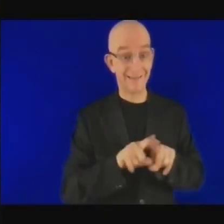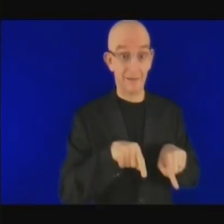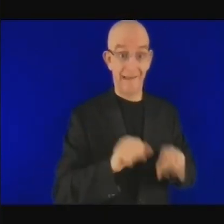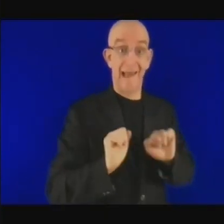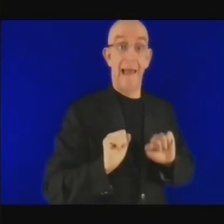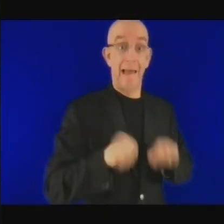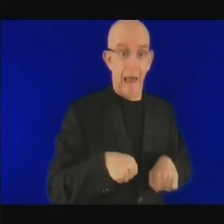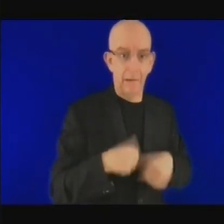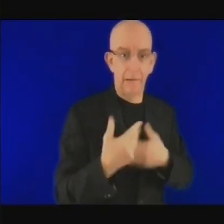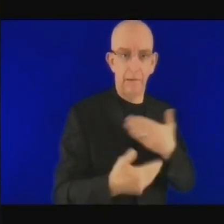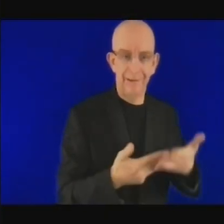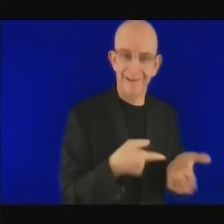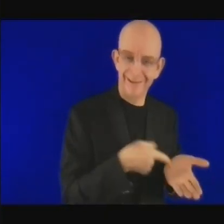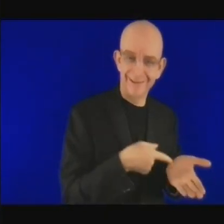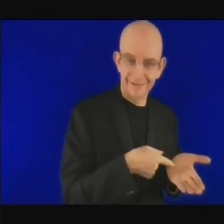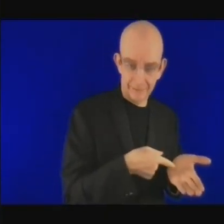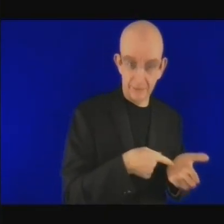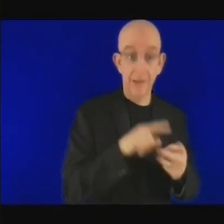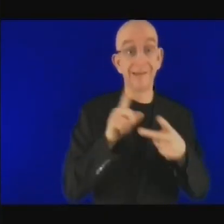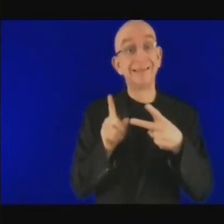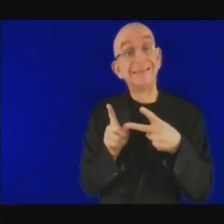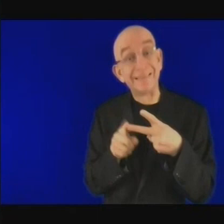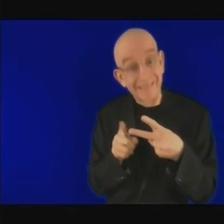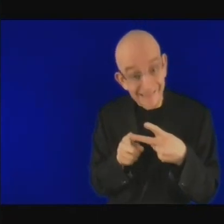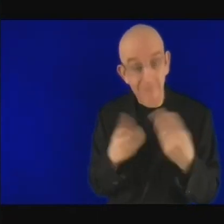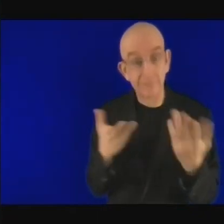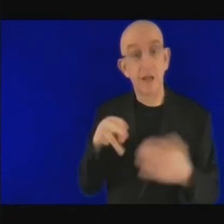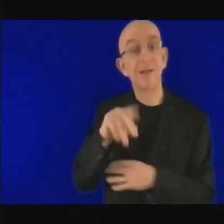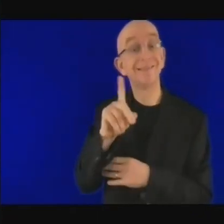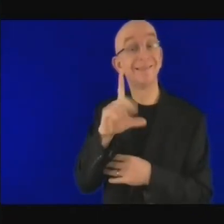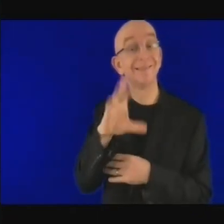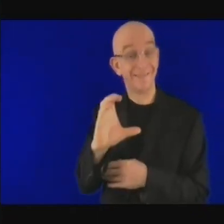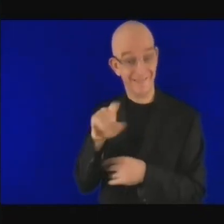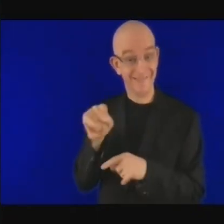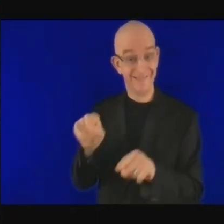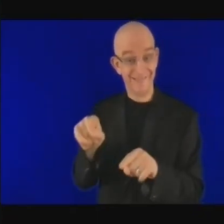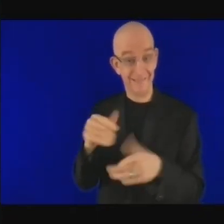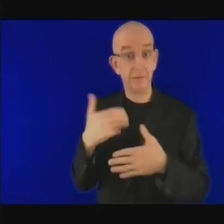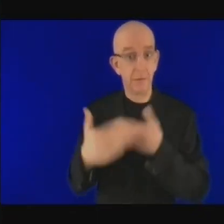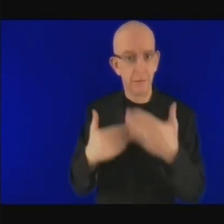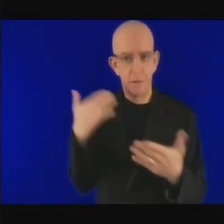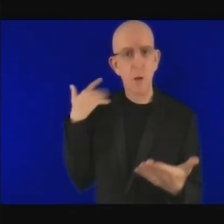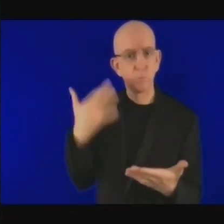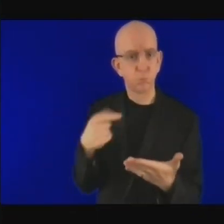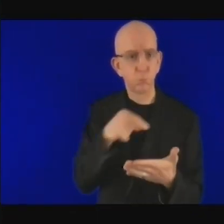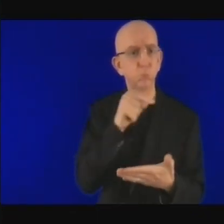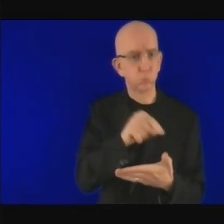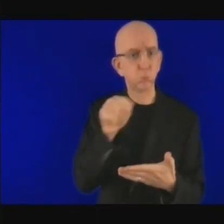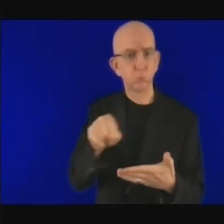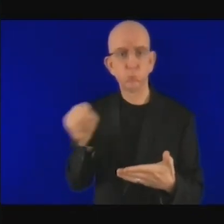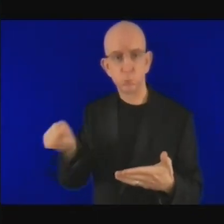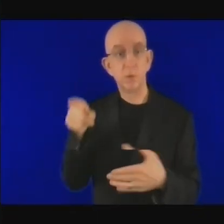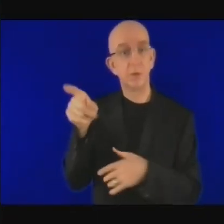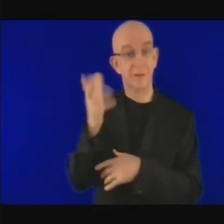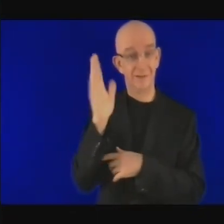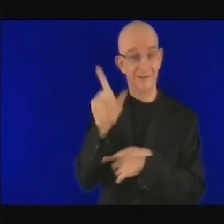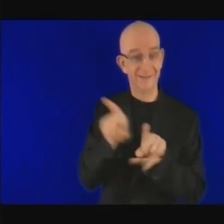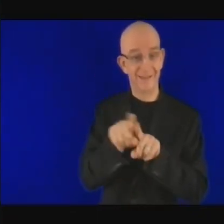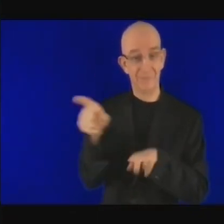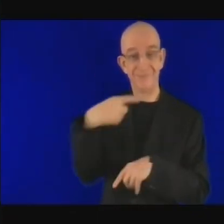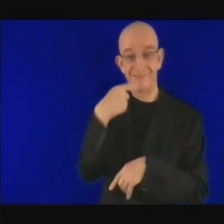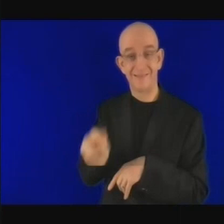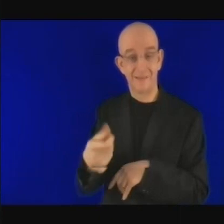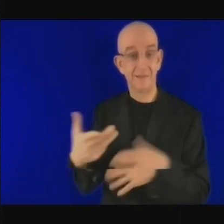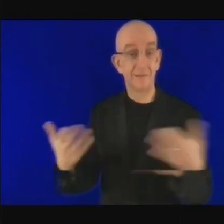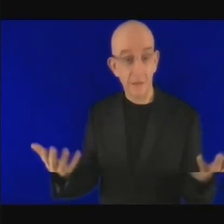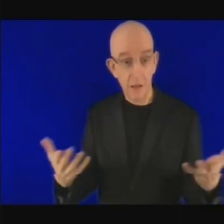national. Pourquoi? Parce que le niveau d'action pour l'instant est national au niveau de chaque pays,